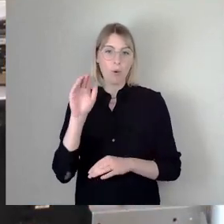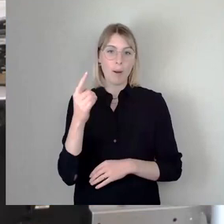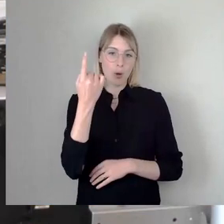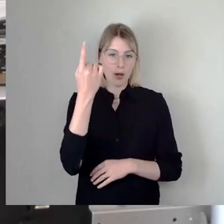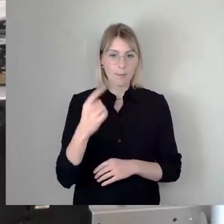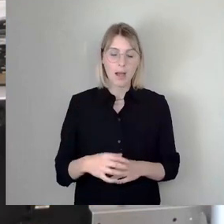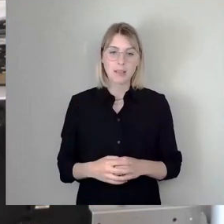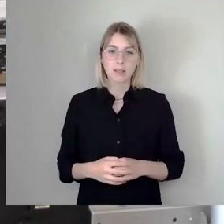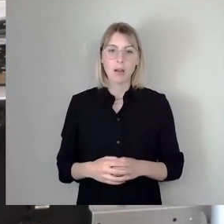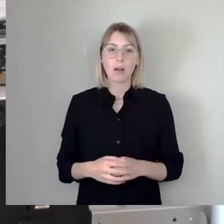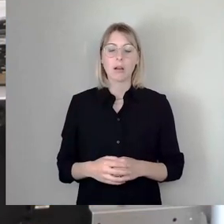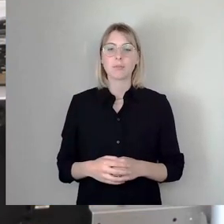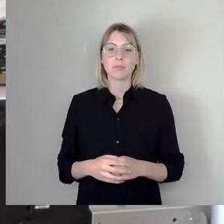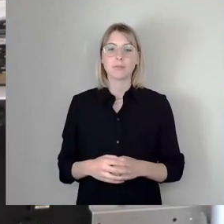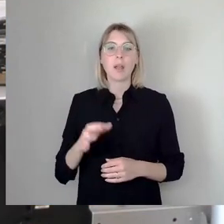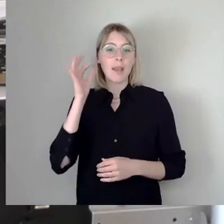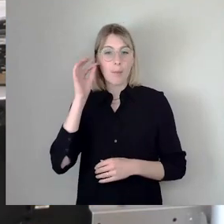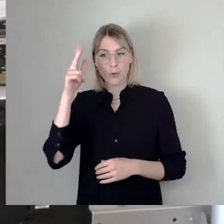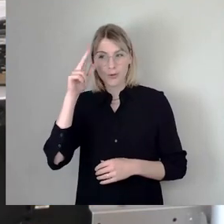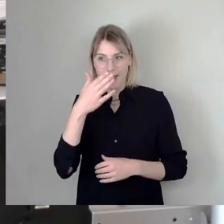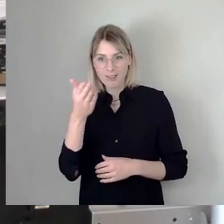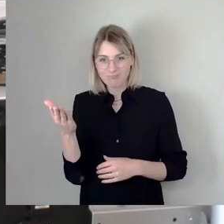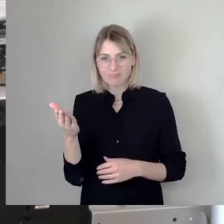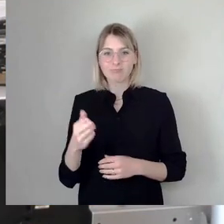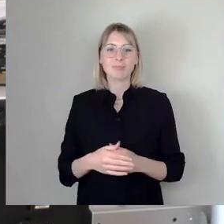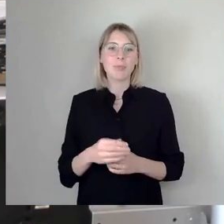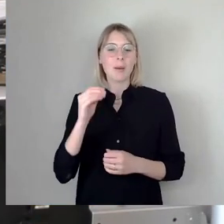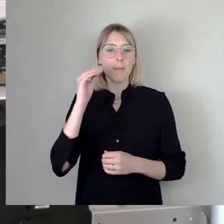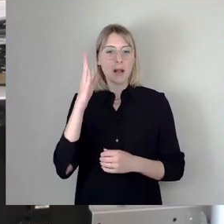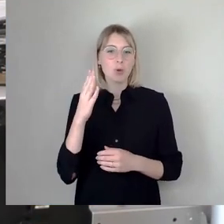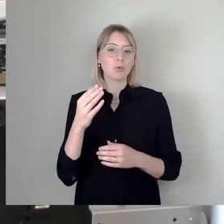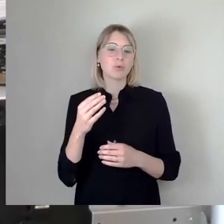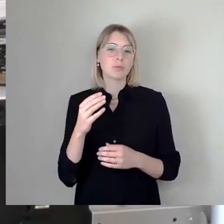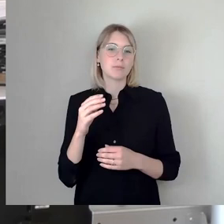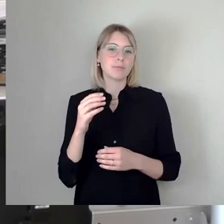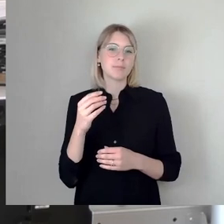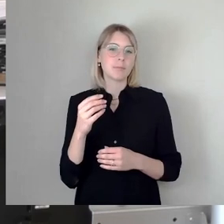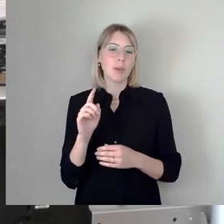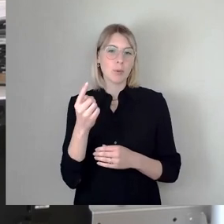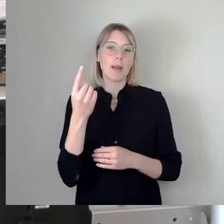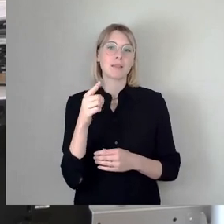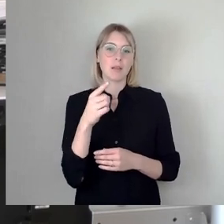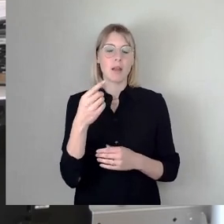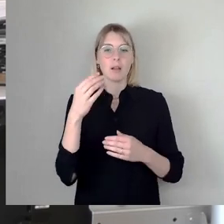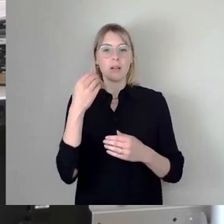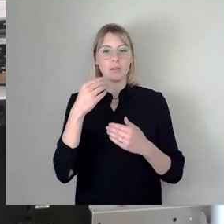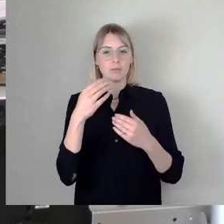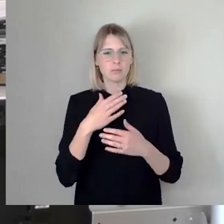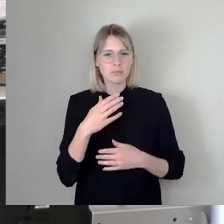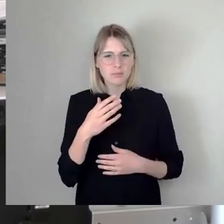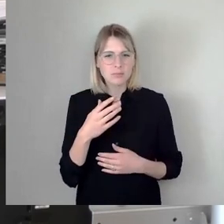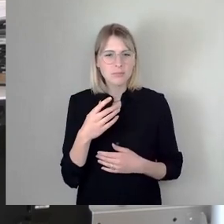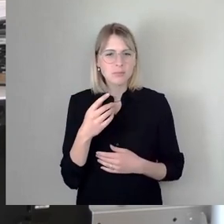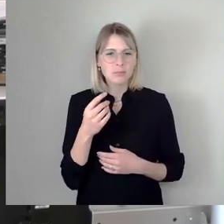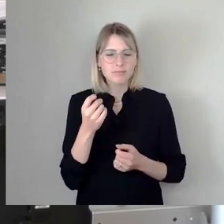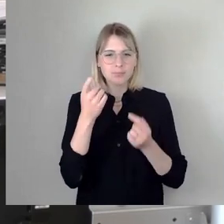Der Bildungsbürgermeister hat das Projekt BSS für Agrarme das Lieblingskind des Bildungsausschusses genannt.